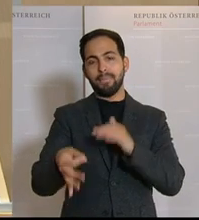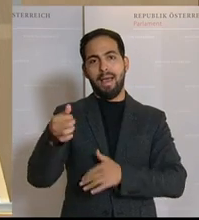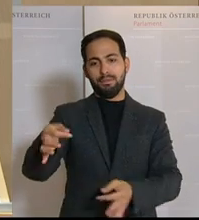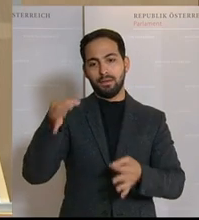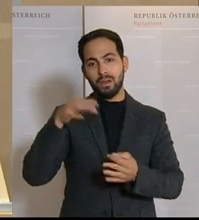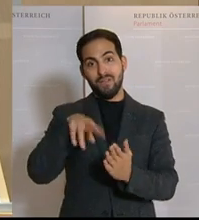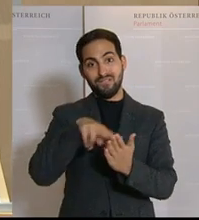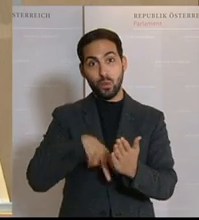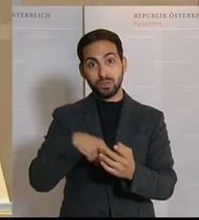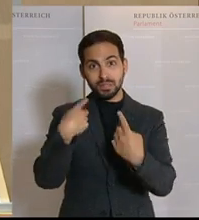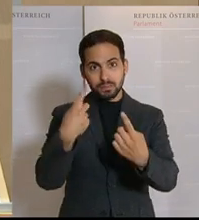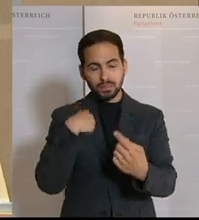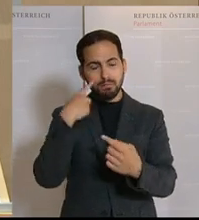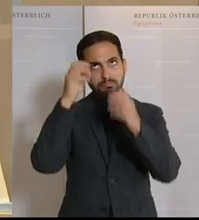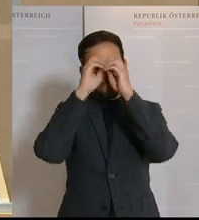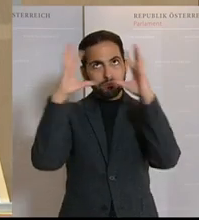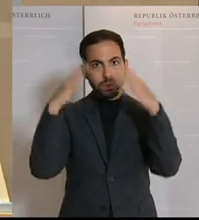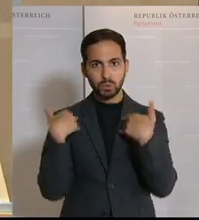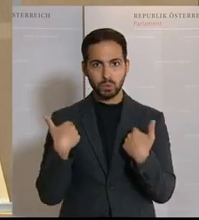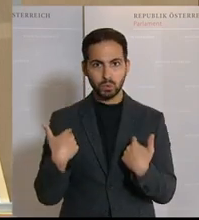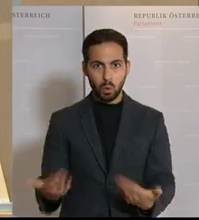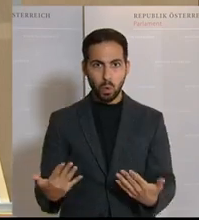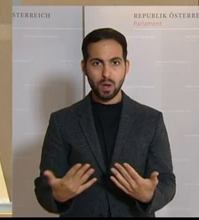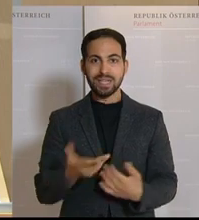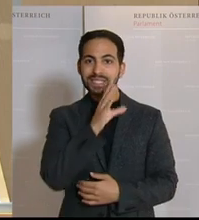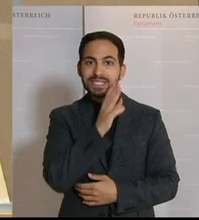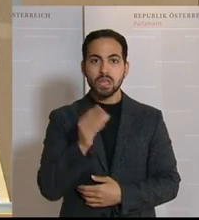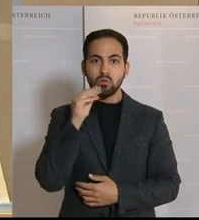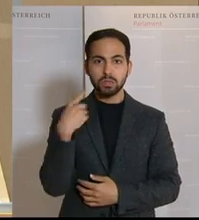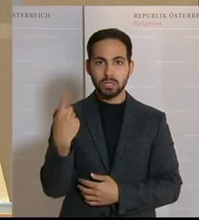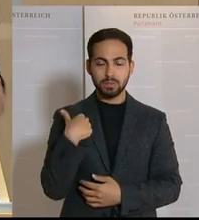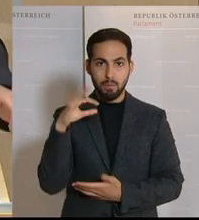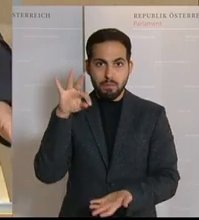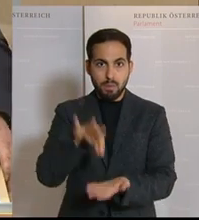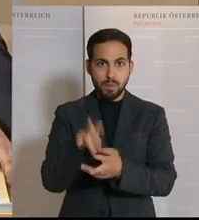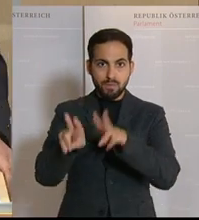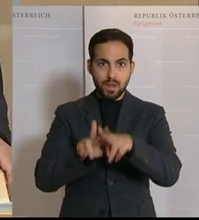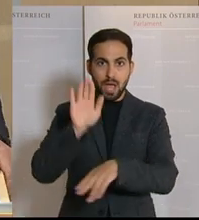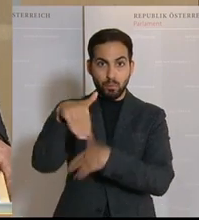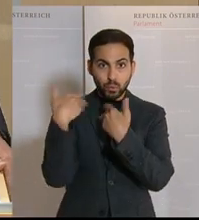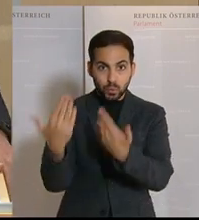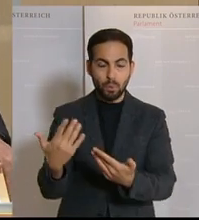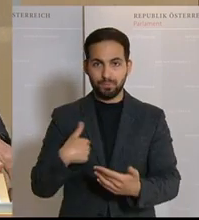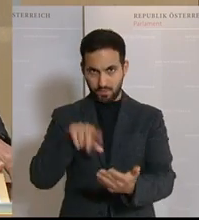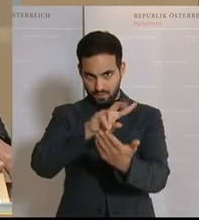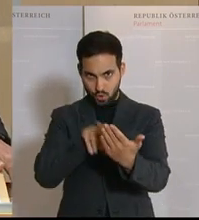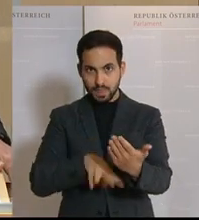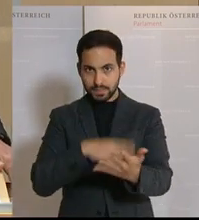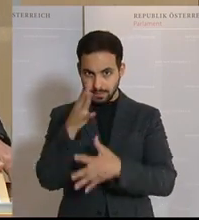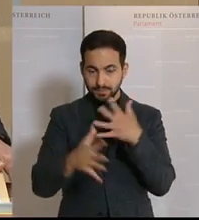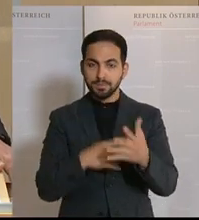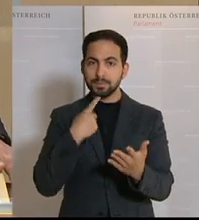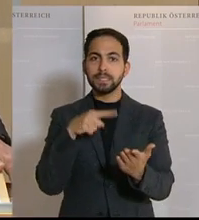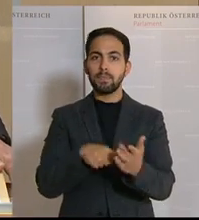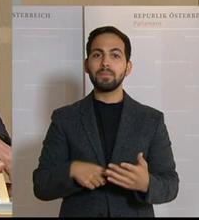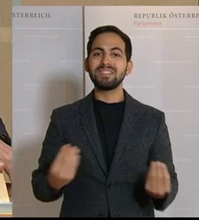damit man weiß, welche Situationen sich für unsere Seniorinnen und Senioren in den Pflegeheimen abspielen. Und zwar, ich habe eine Mail erhalten, das